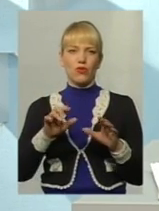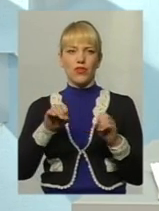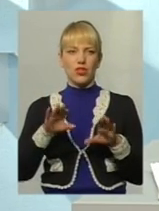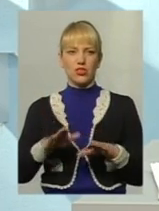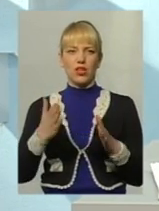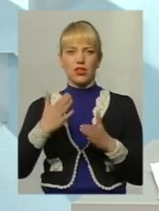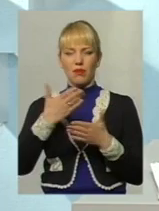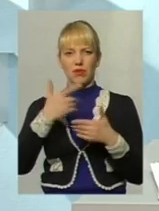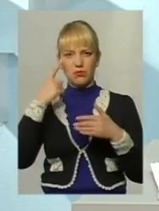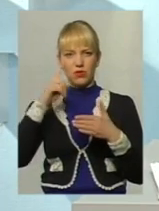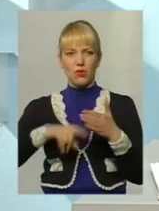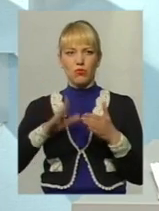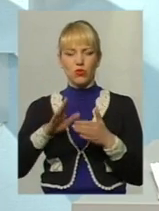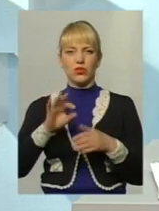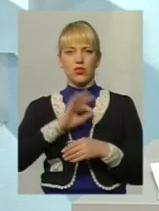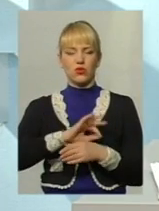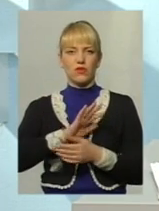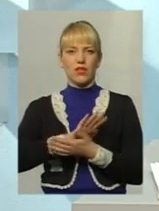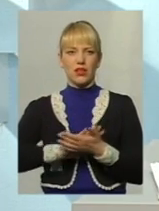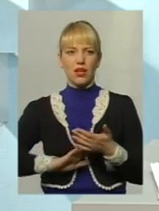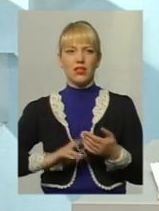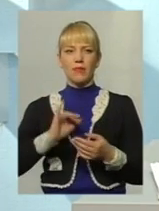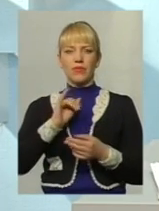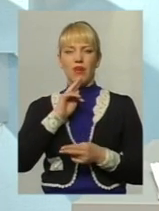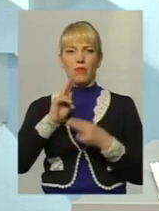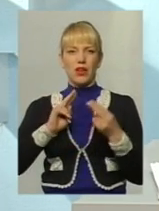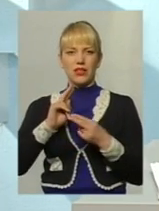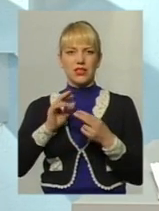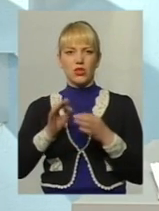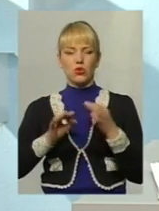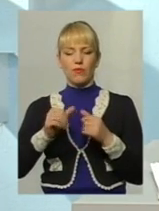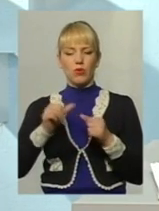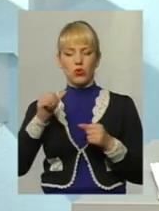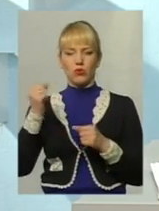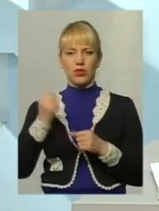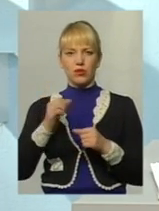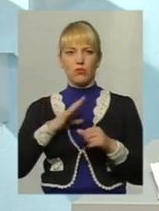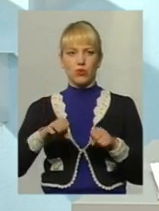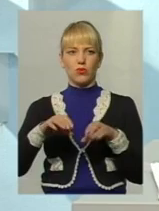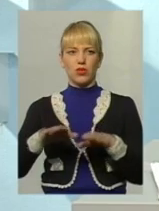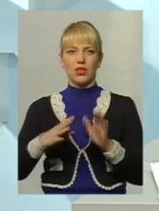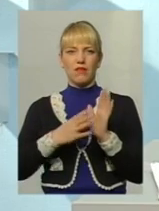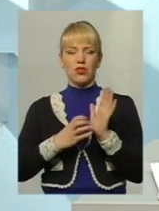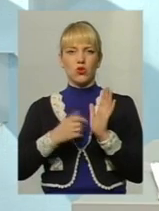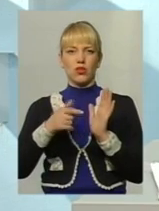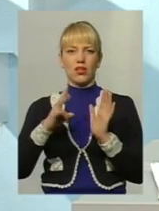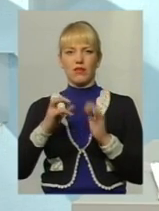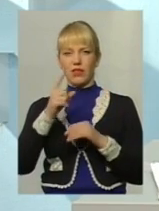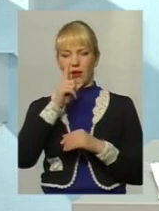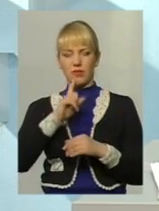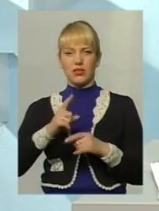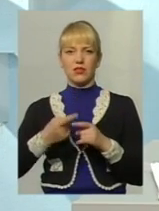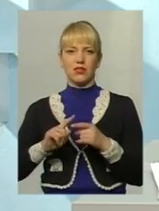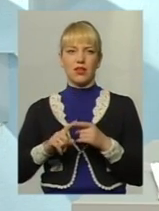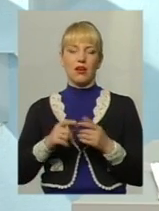сподіваємося, будуть застосовуватися і далі. Апеляційною інстанцією на минулому тижні постановлено 900 гривень на місяць. Це